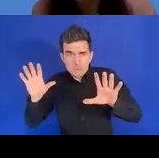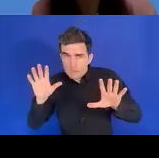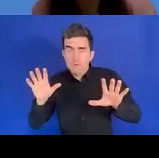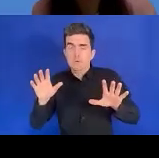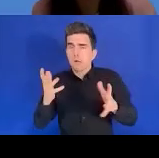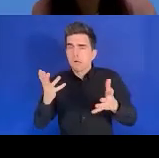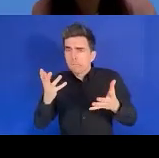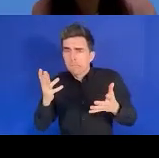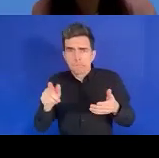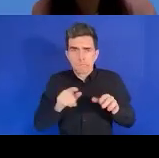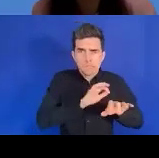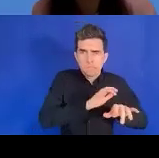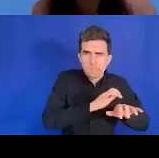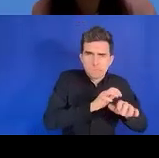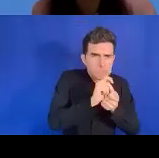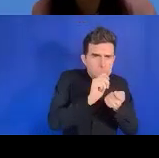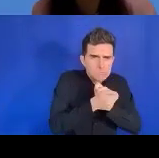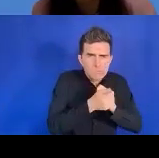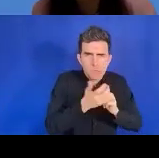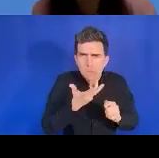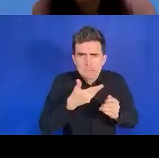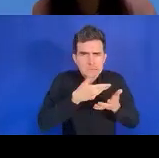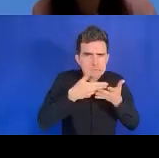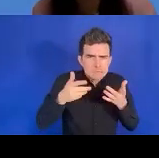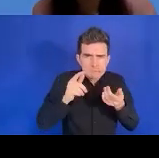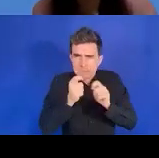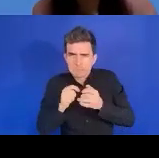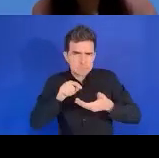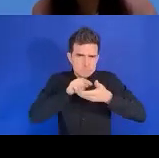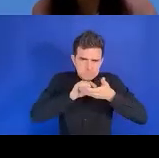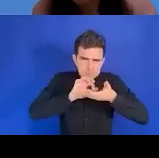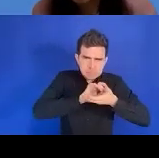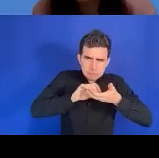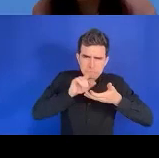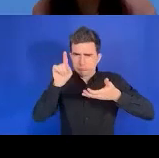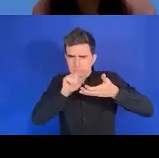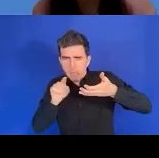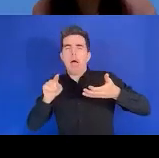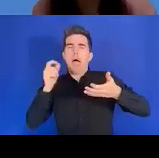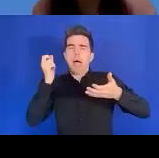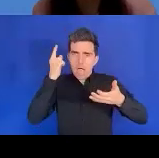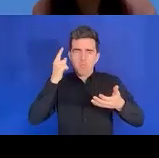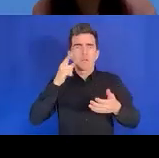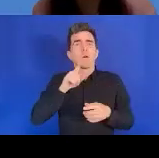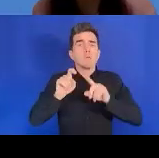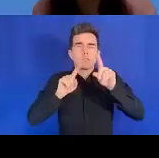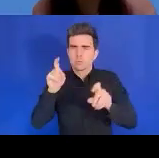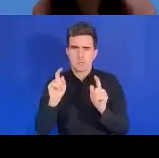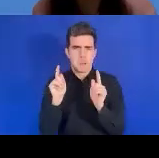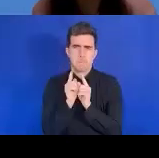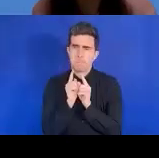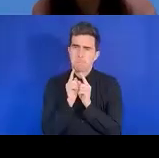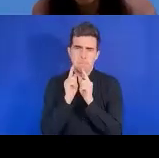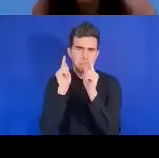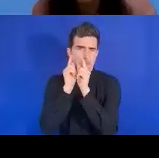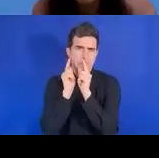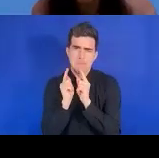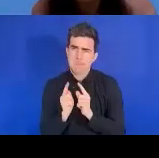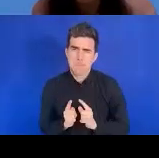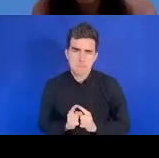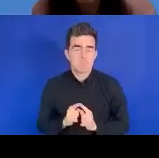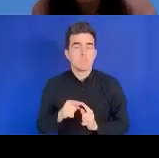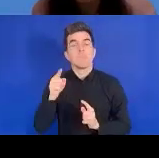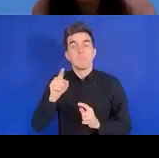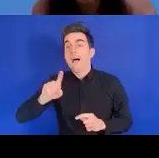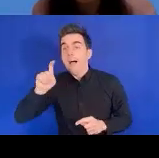traduire ces questions. Les questions sont très courtes et les réponses sont juste, soit vous pouvez répondre, soit